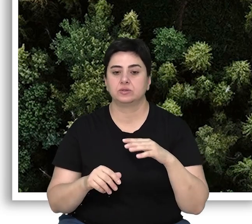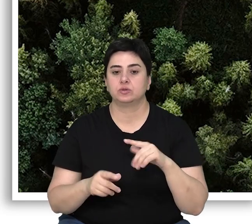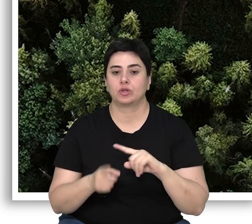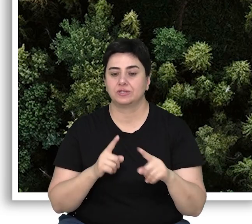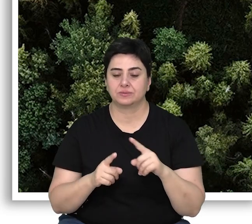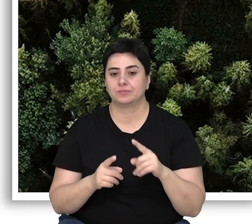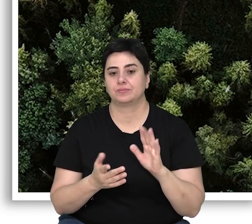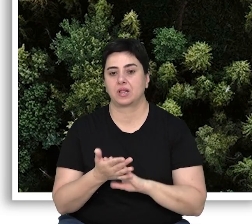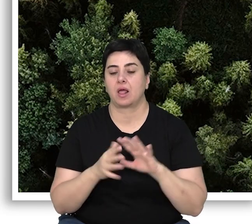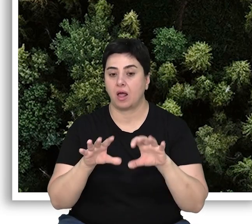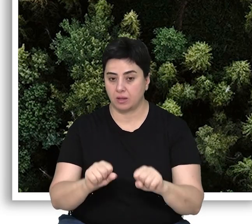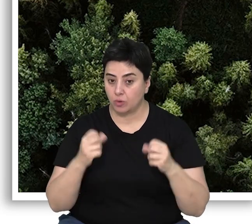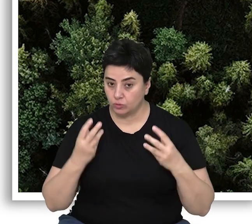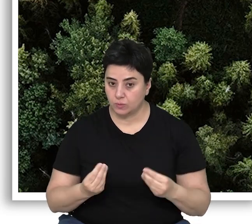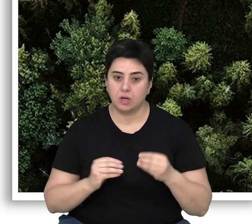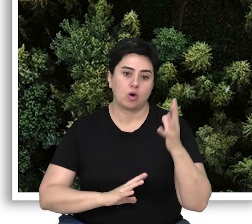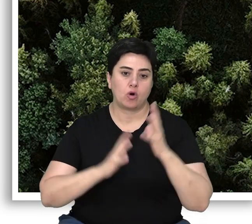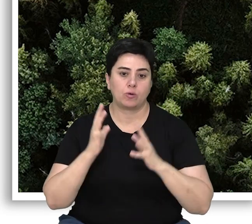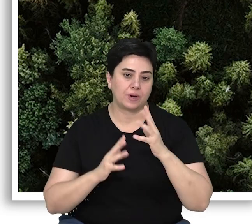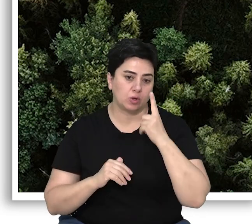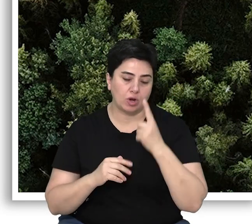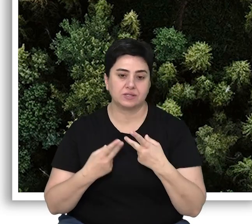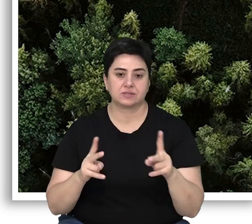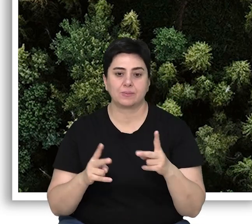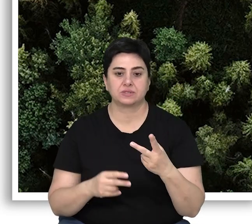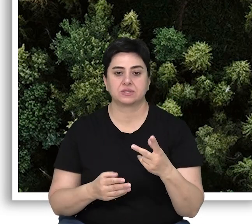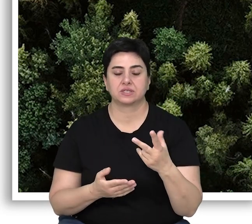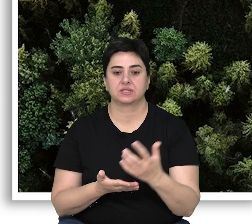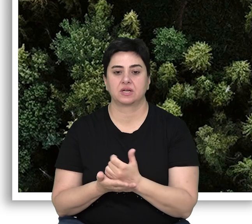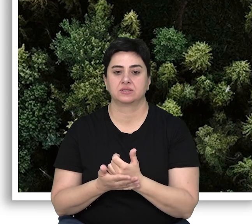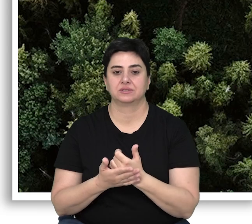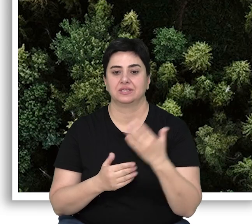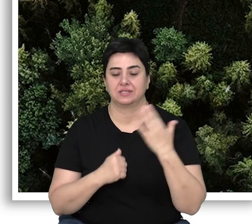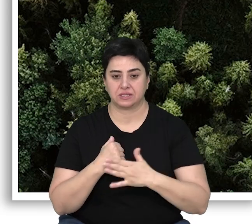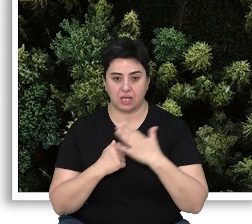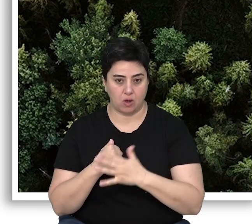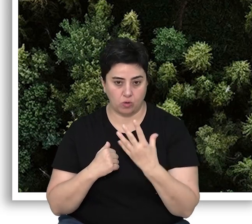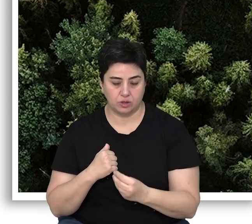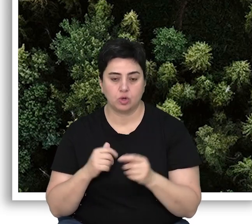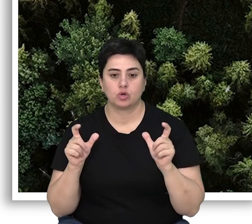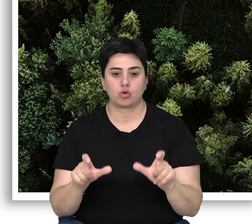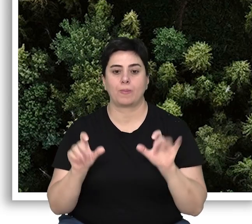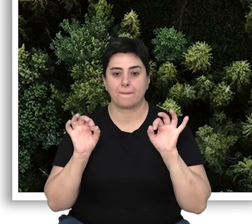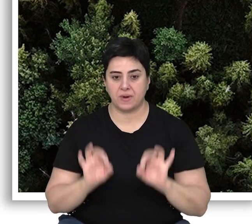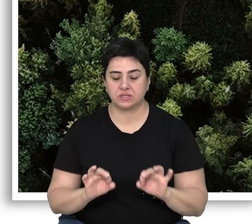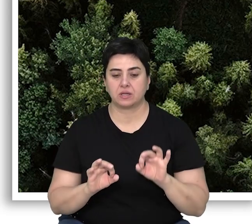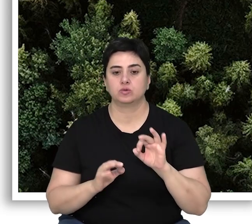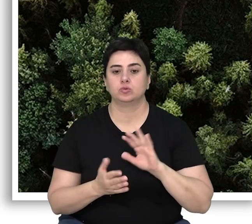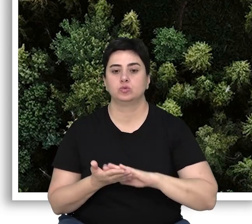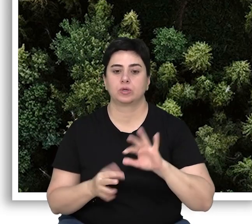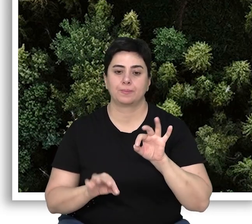sınıflarca ele geçirilmesiyle ormanlardan serbestçe yararlanmayı sınırlayan, hatta korumayı amaçlayan